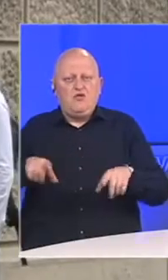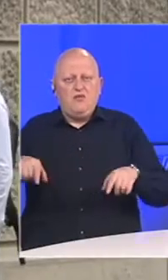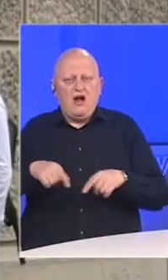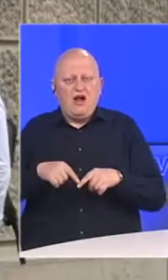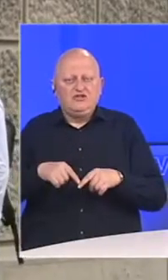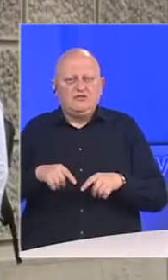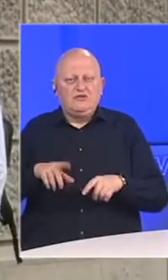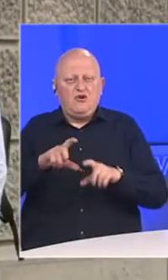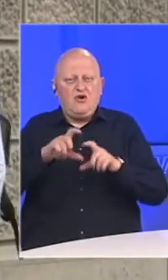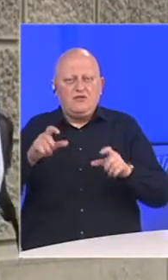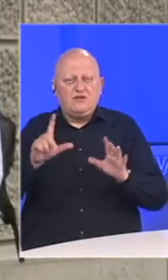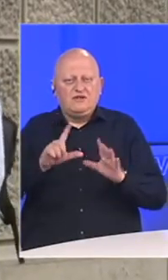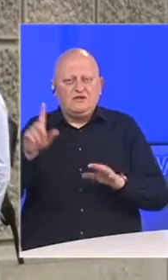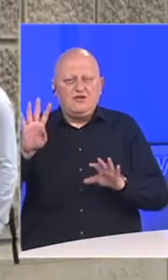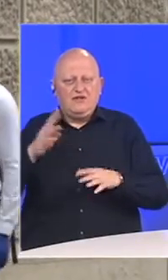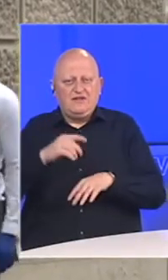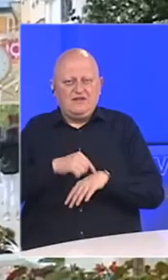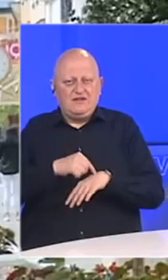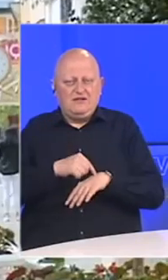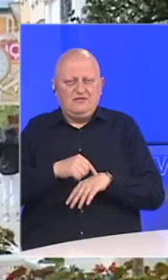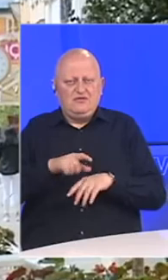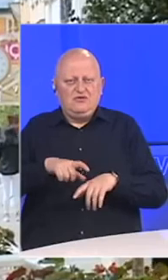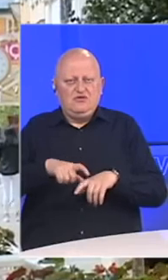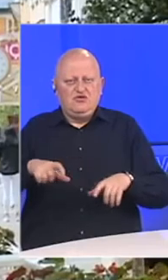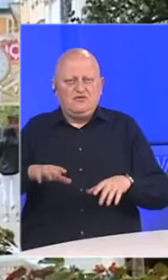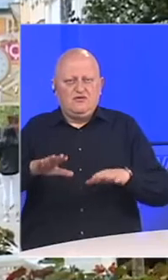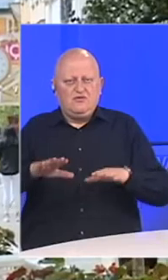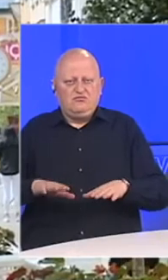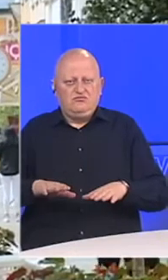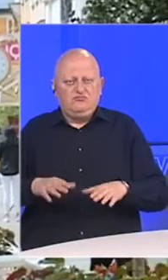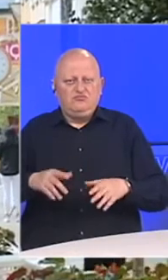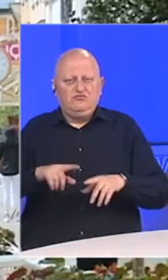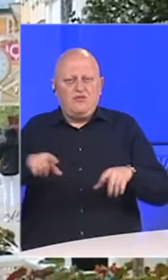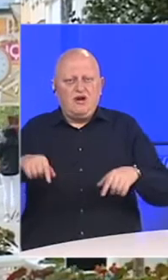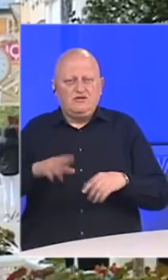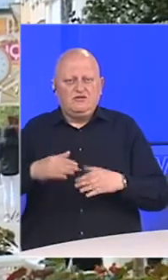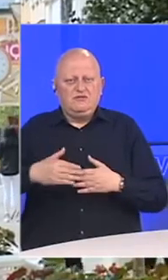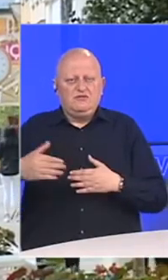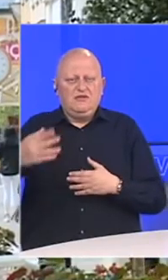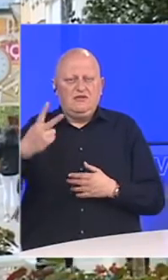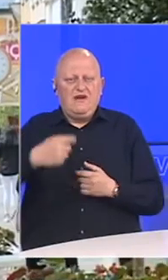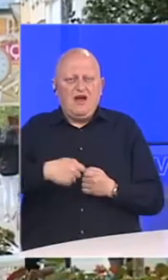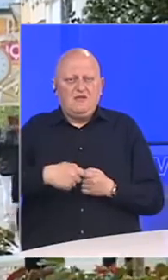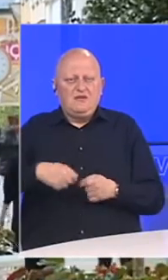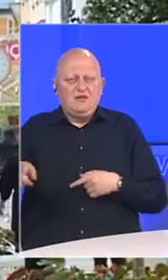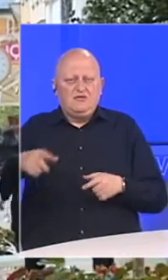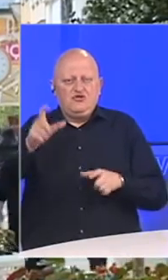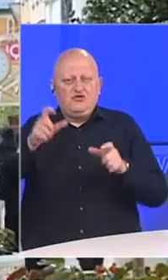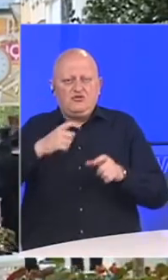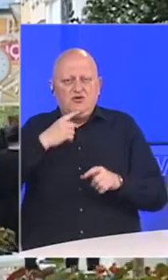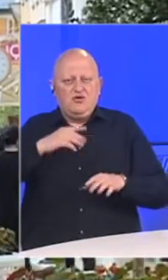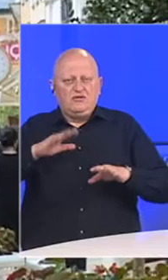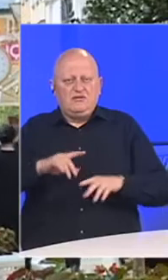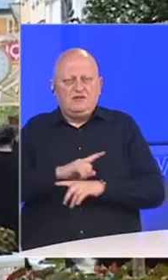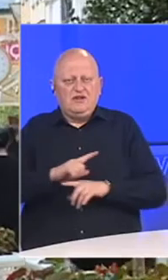objekata od 7 do 19 sati. Stolovi u bašti se postavljaju tako da postoji distanca od 2 metra između osoba koje sjede